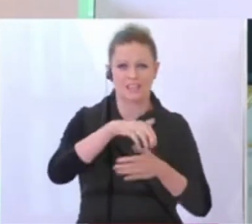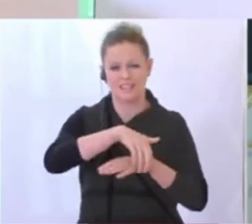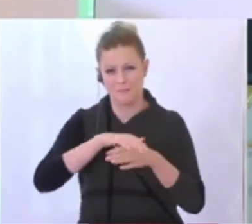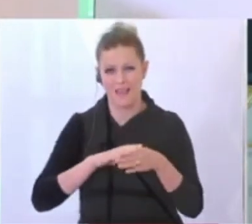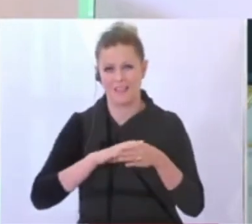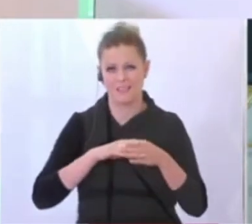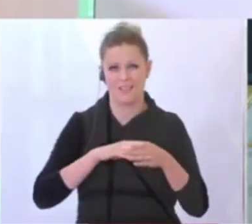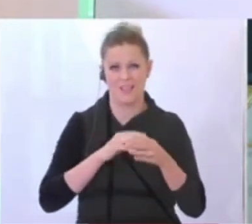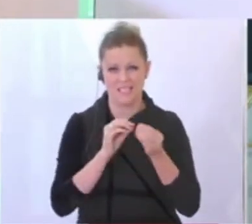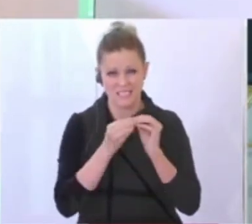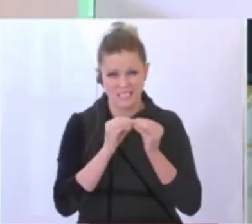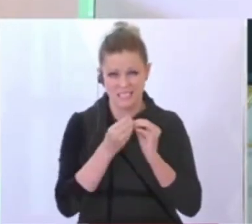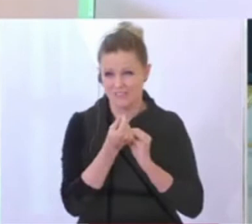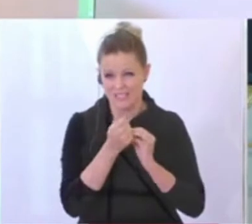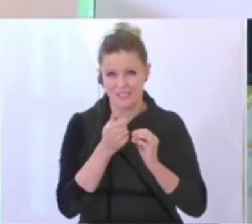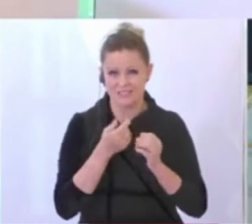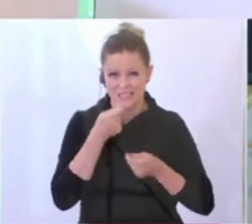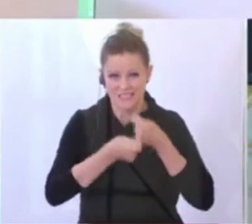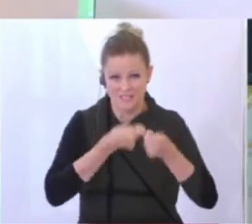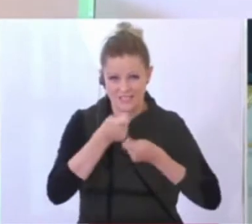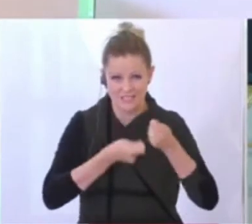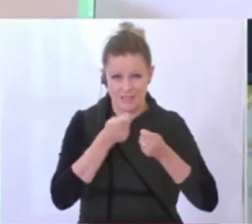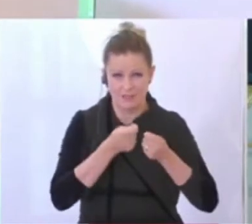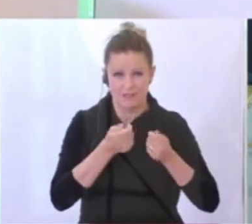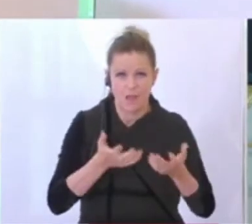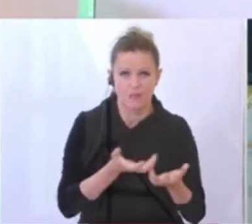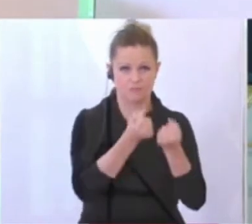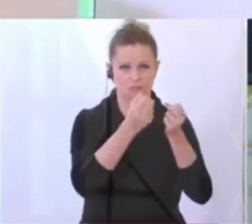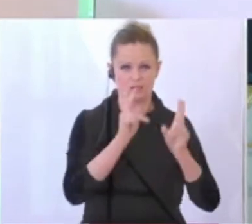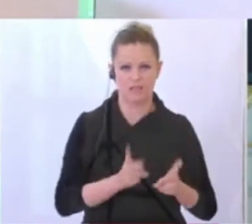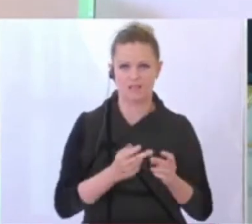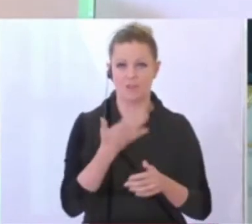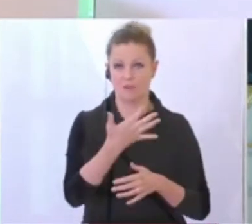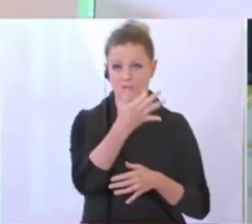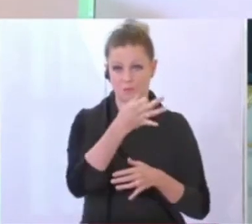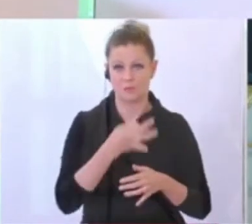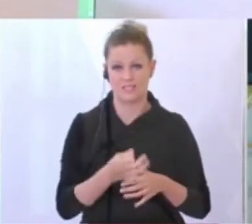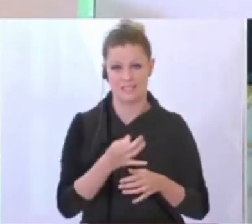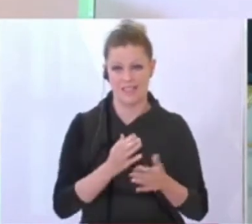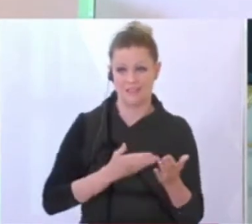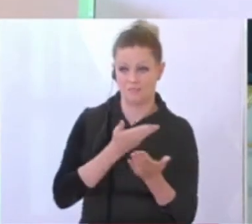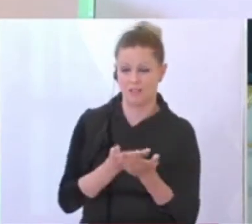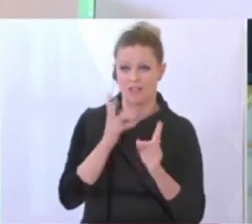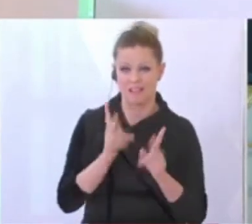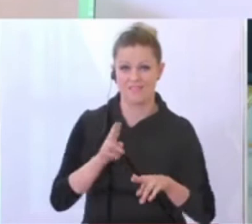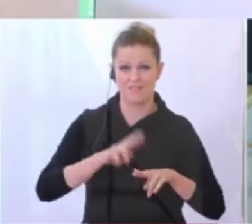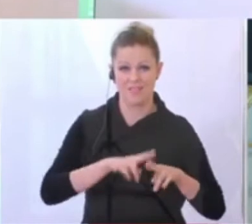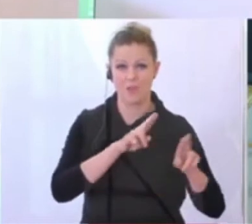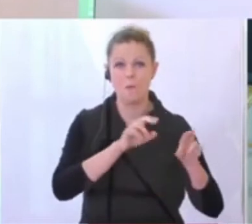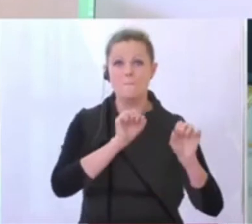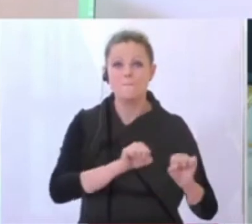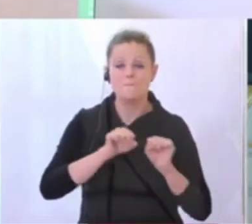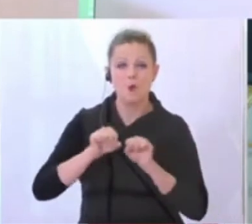laufenden Betrieb, denn diese können nur investieren und den 50 Prozent Anteil erbringen, wenn sie überhaupt in die Lage